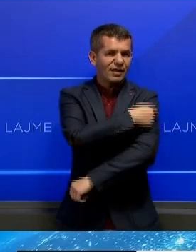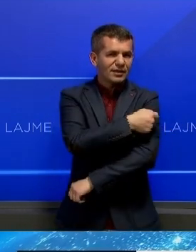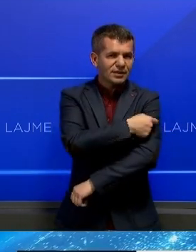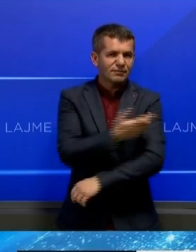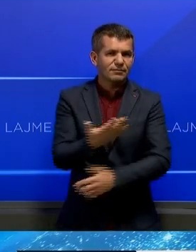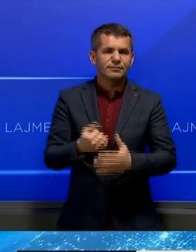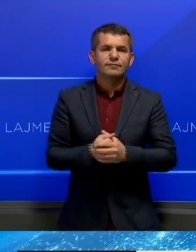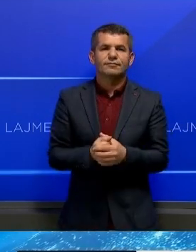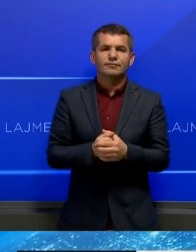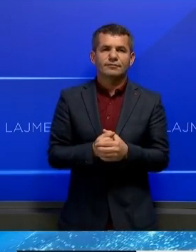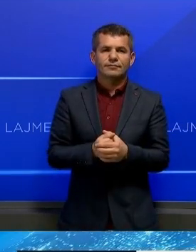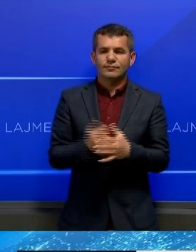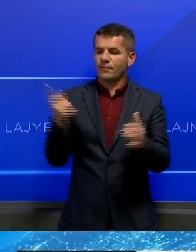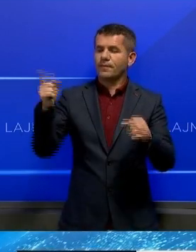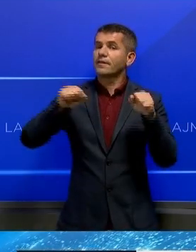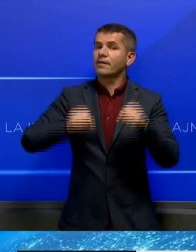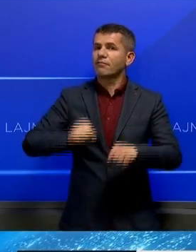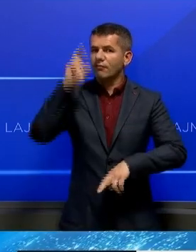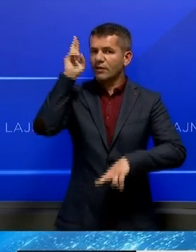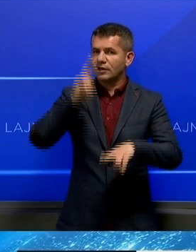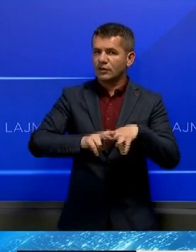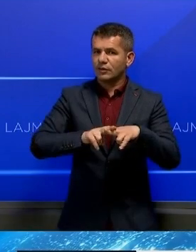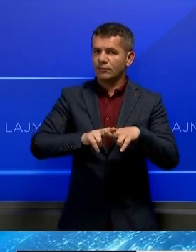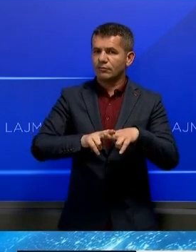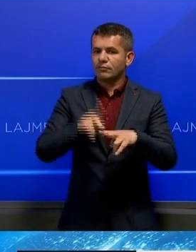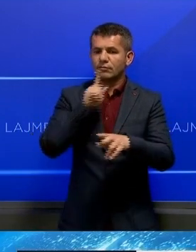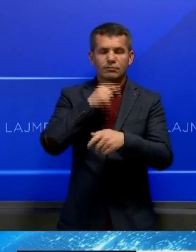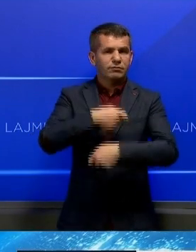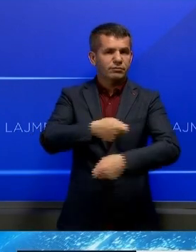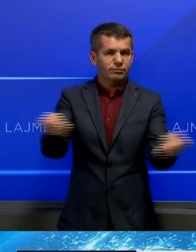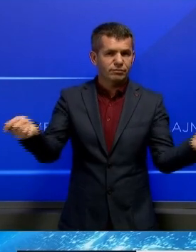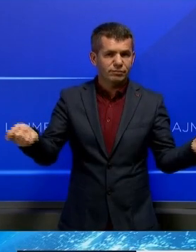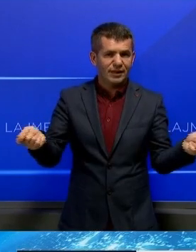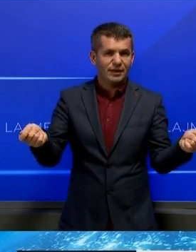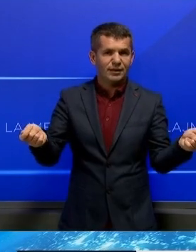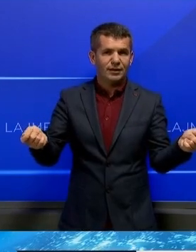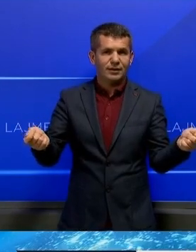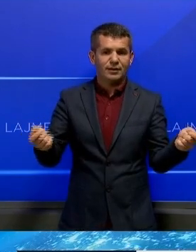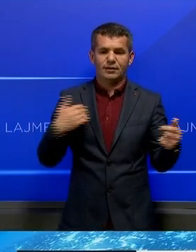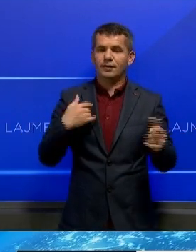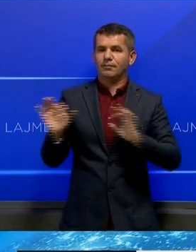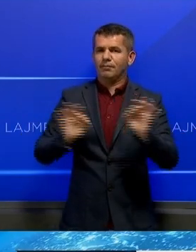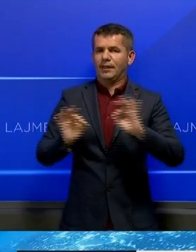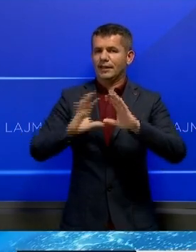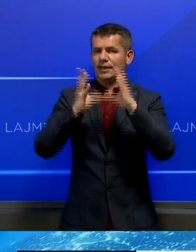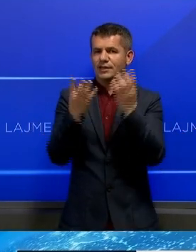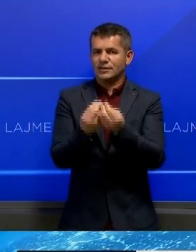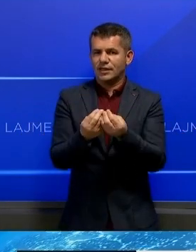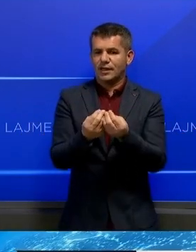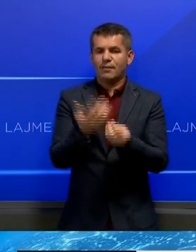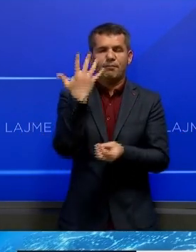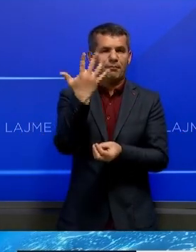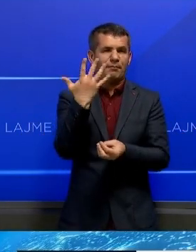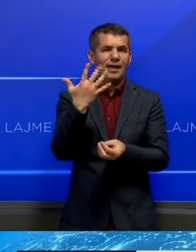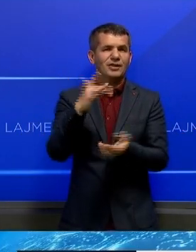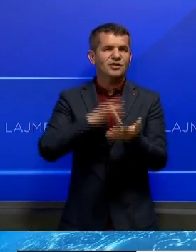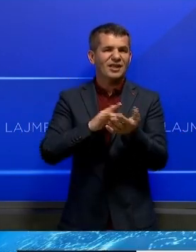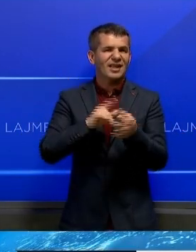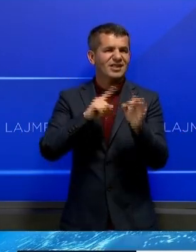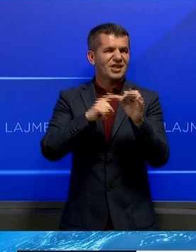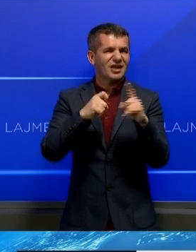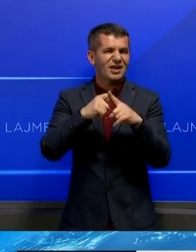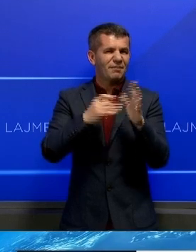vaksinimit, nëse qeveria vendos në që të shpëndojmë në në përlojgje, përshka veqë jemi të pregatitu në 5 qendrat e mjekësis familioare